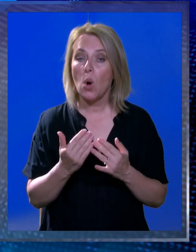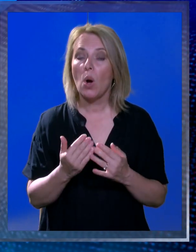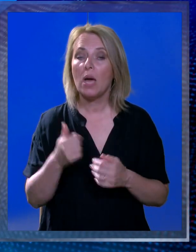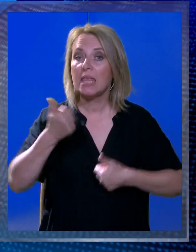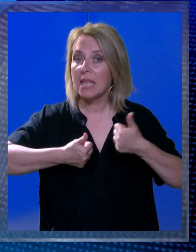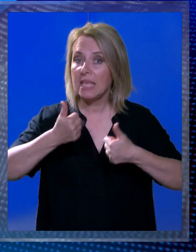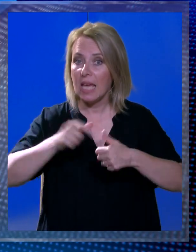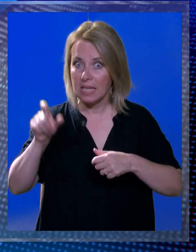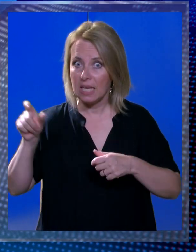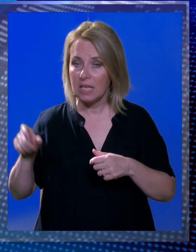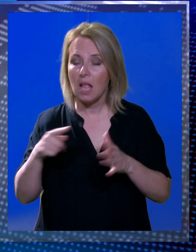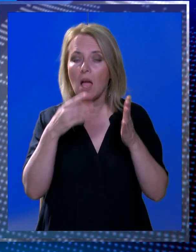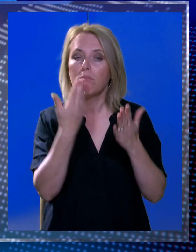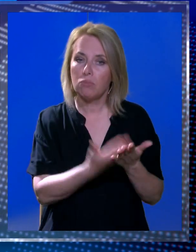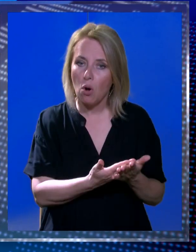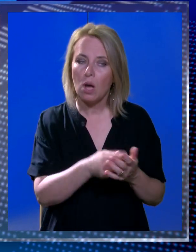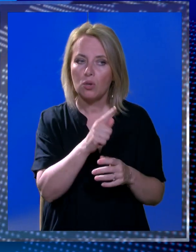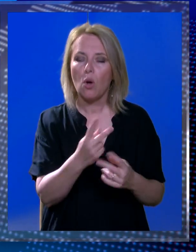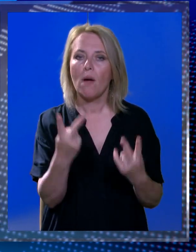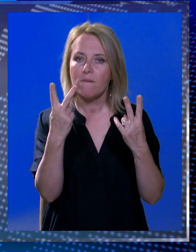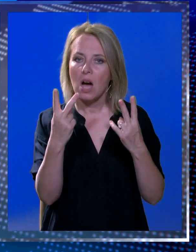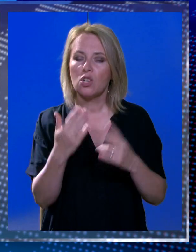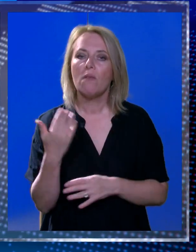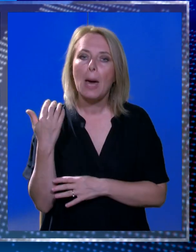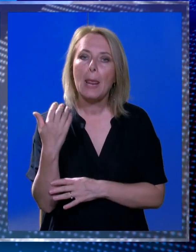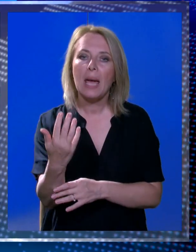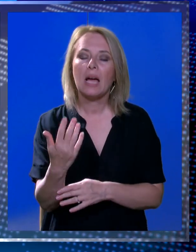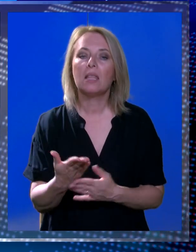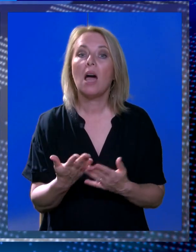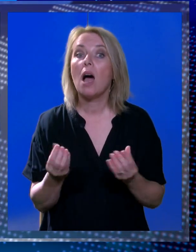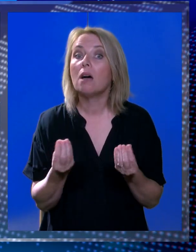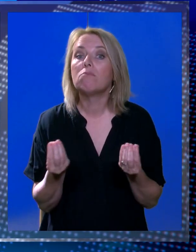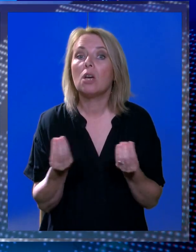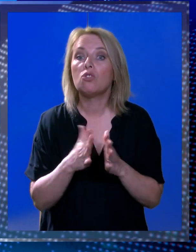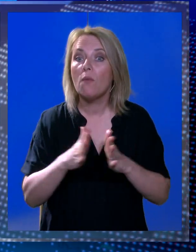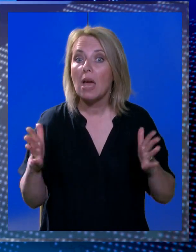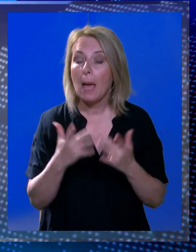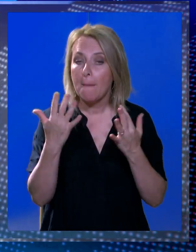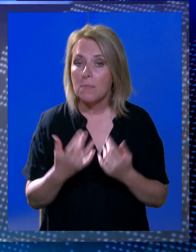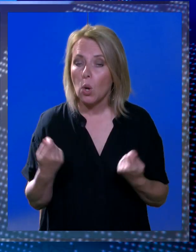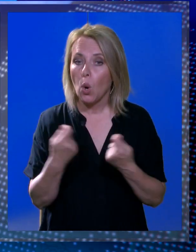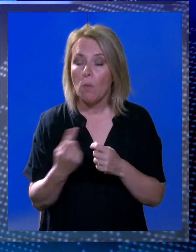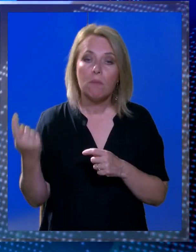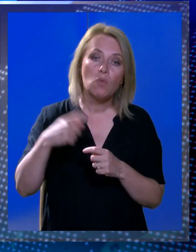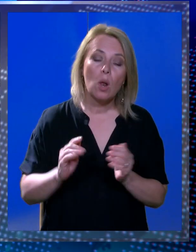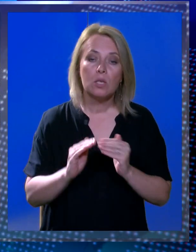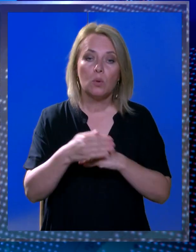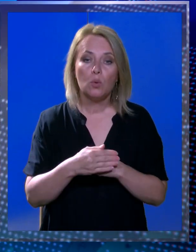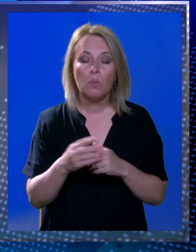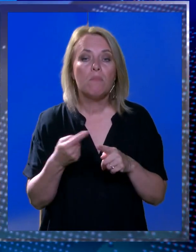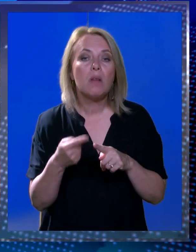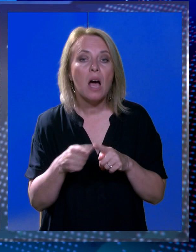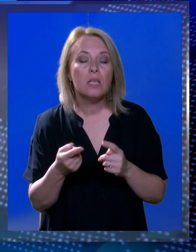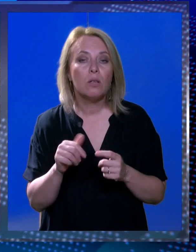tjecatelja je dokaz kako je ova regata iznimno važna a evo zbog čega veliki broj klubova dolazi baš u Dubrovnik. Iz